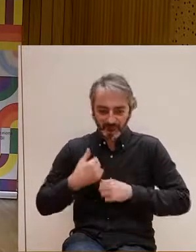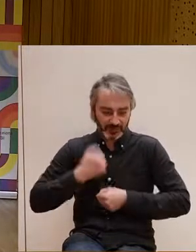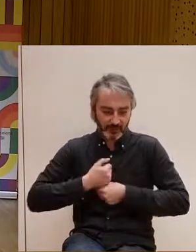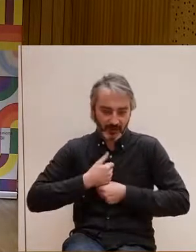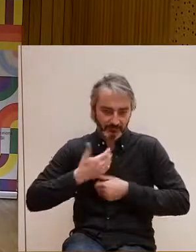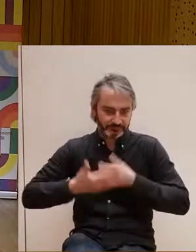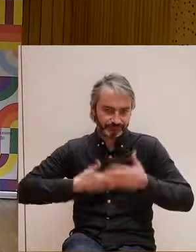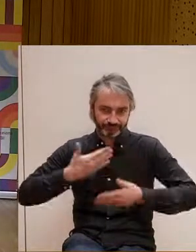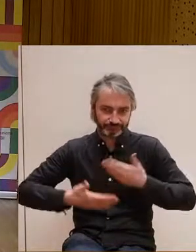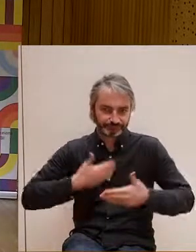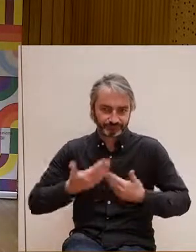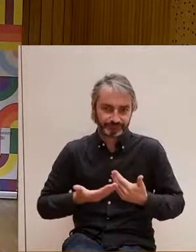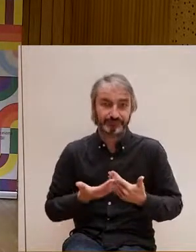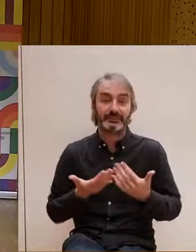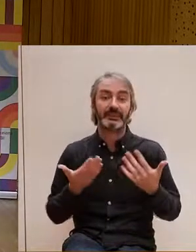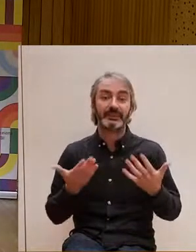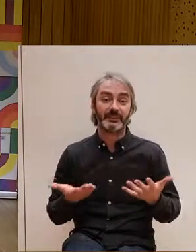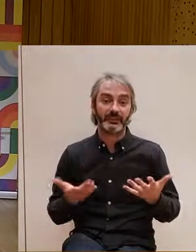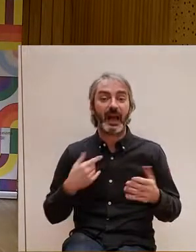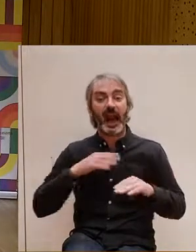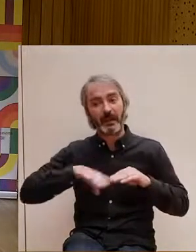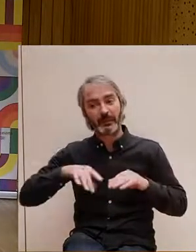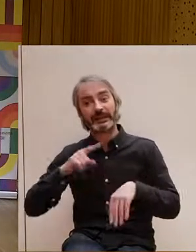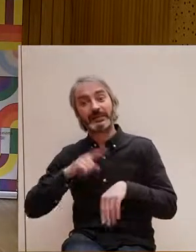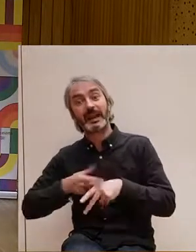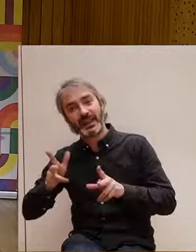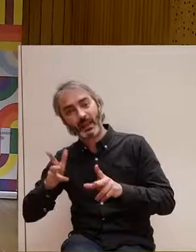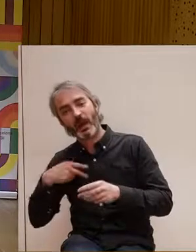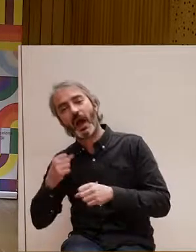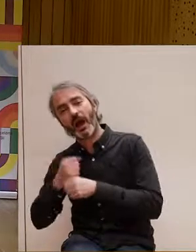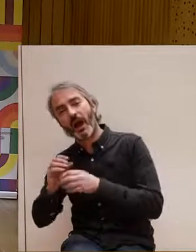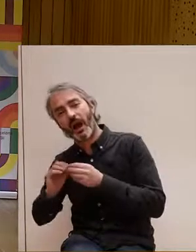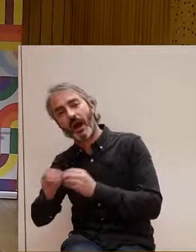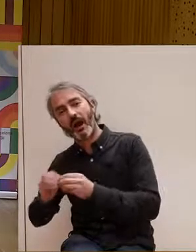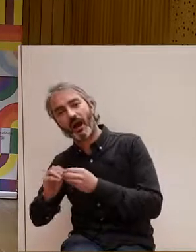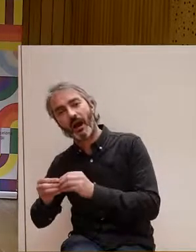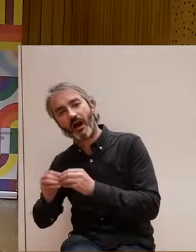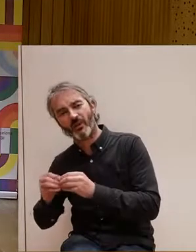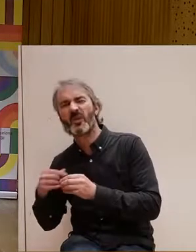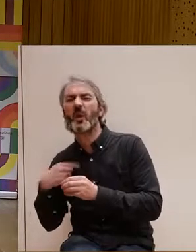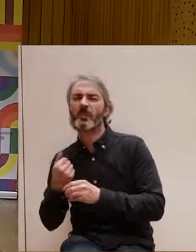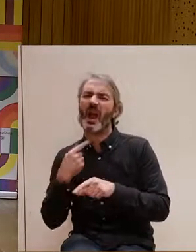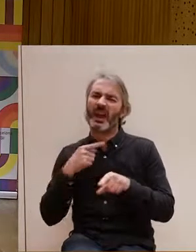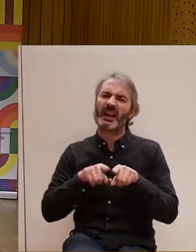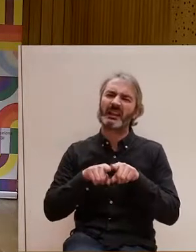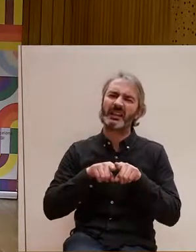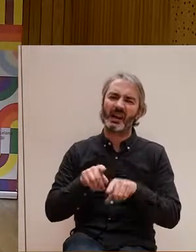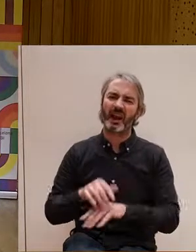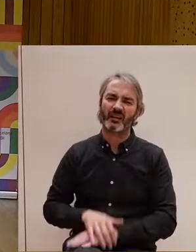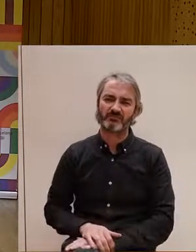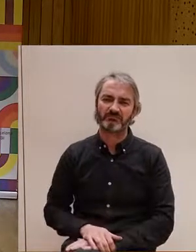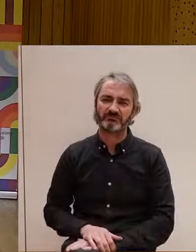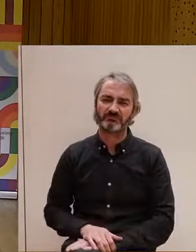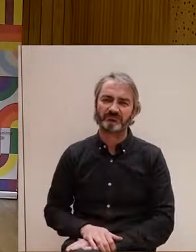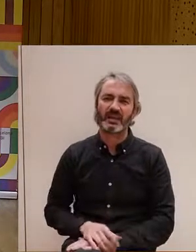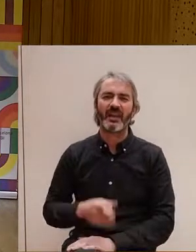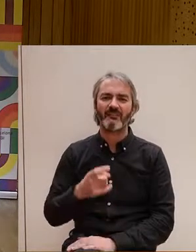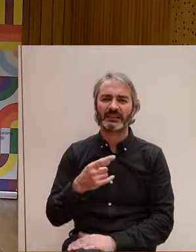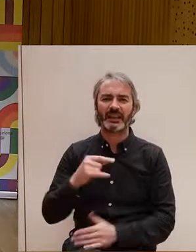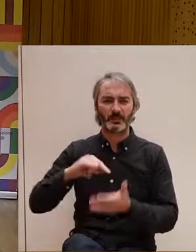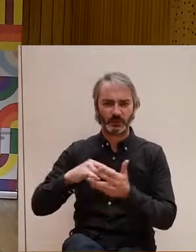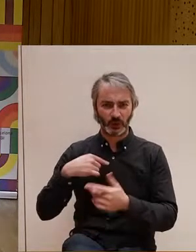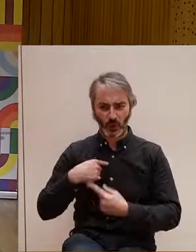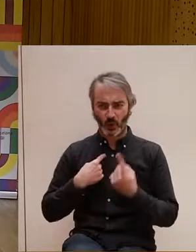al teu temps lliure. I una mica fer la crítica amb això de demanar que puguin sortir més